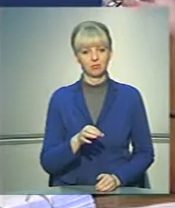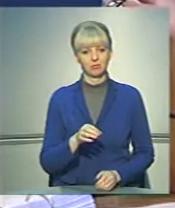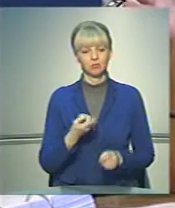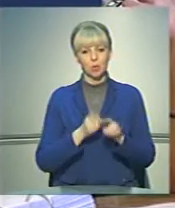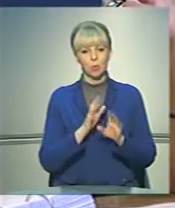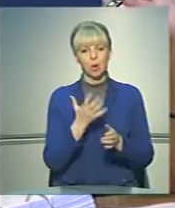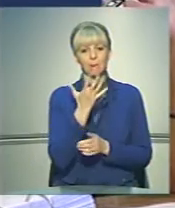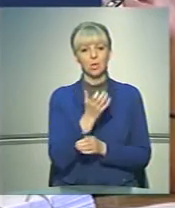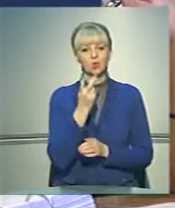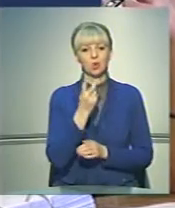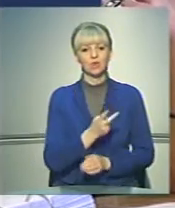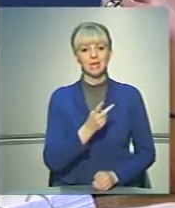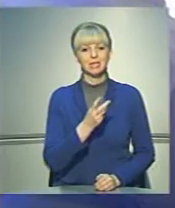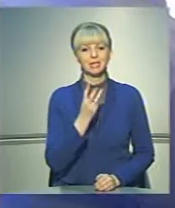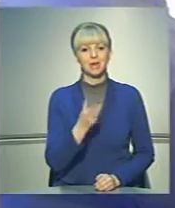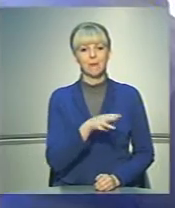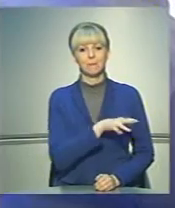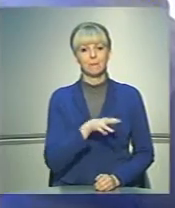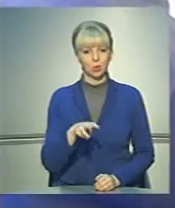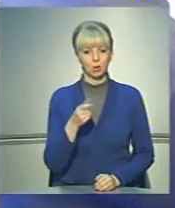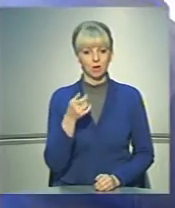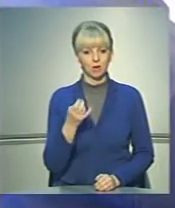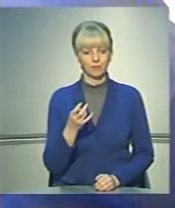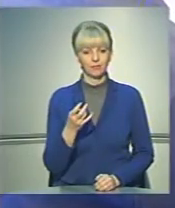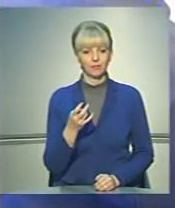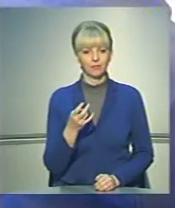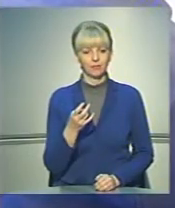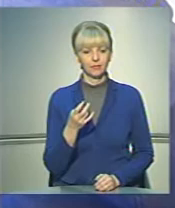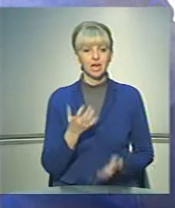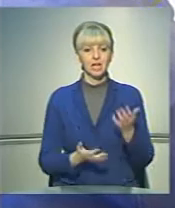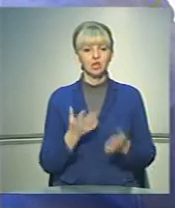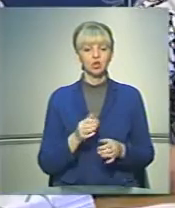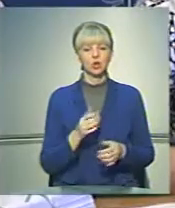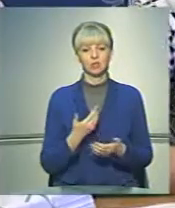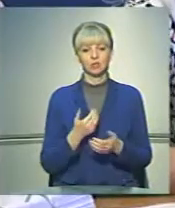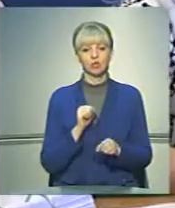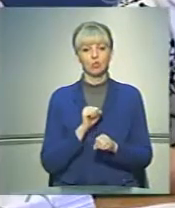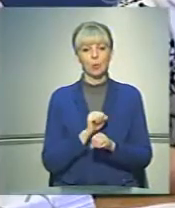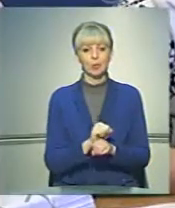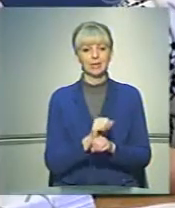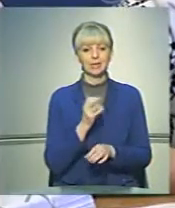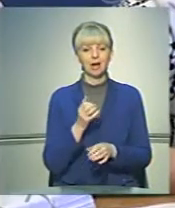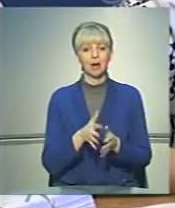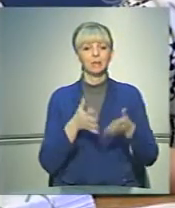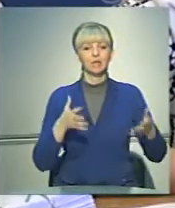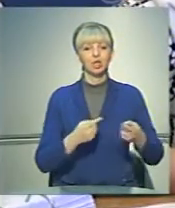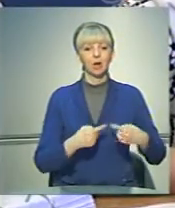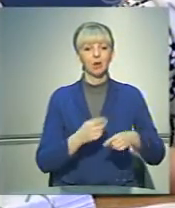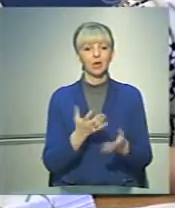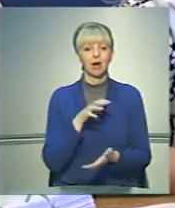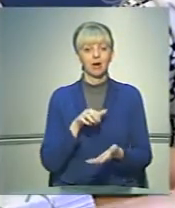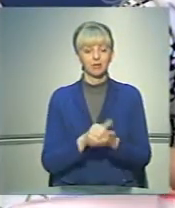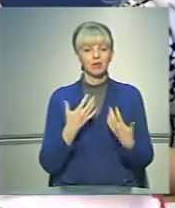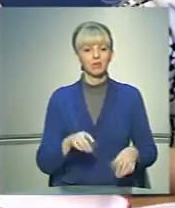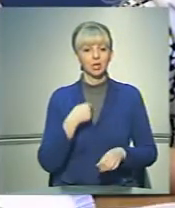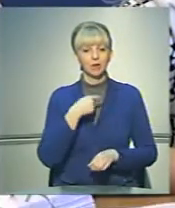це буде 523 мільйона гривень. Якщо зупинитись на найбільшій галузі, яка займає, як